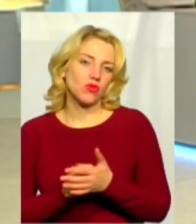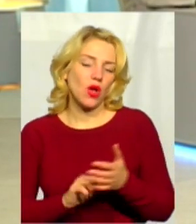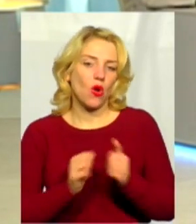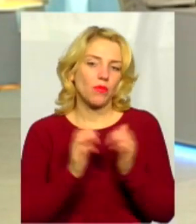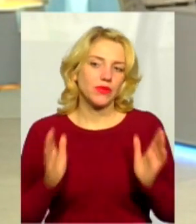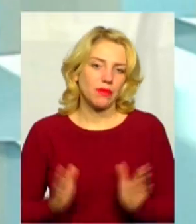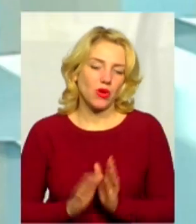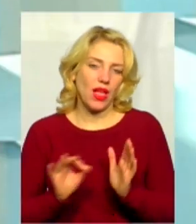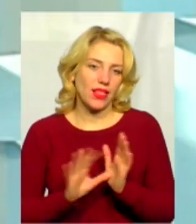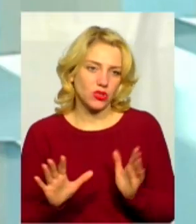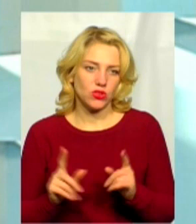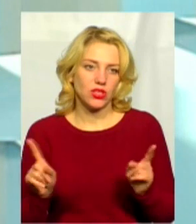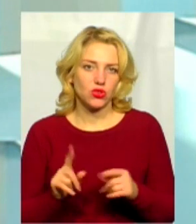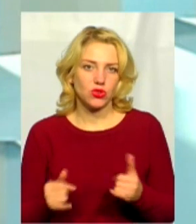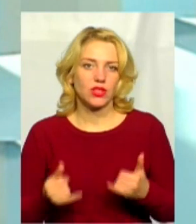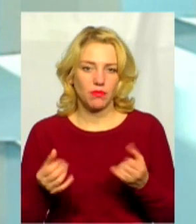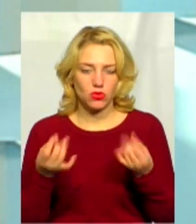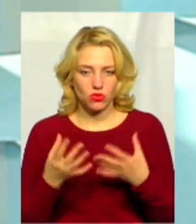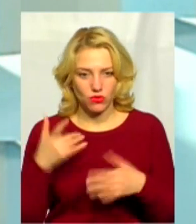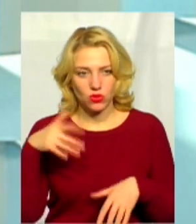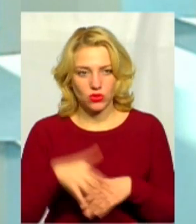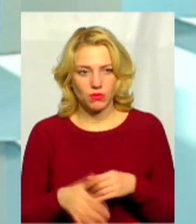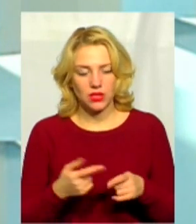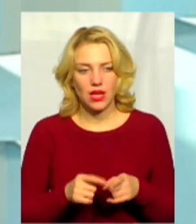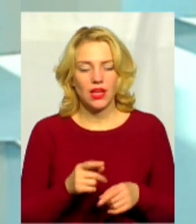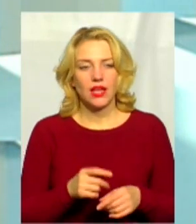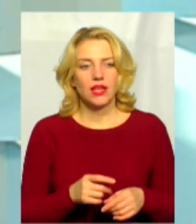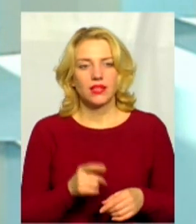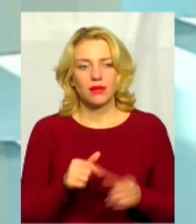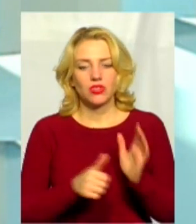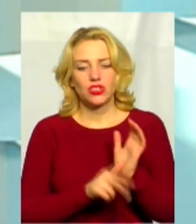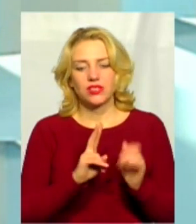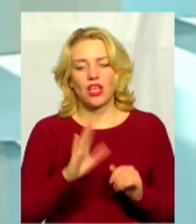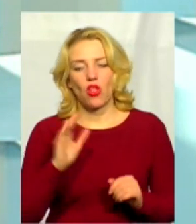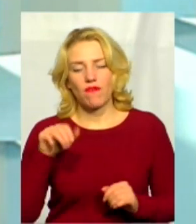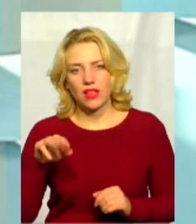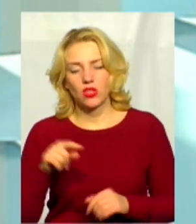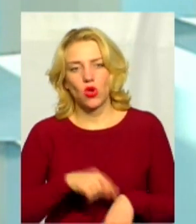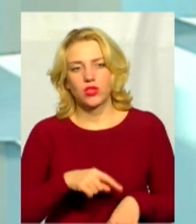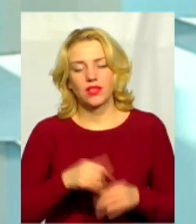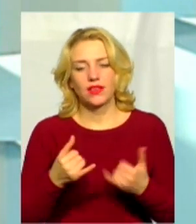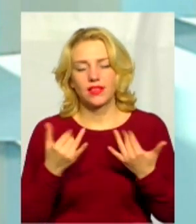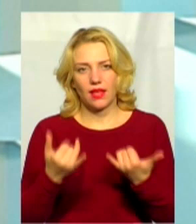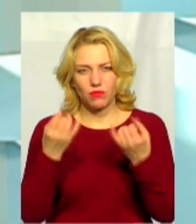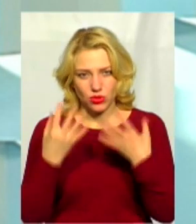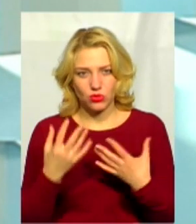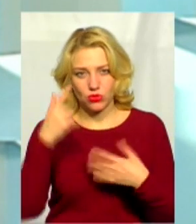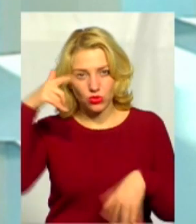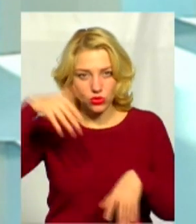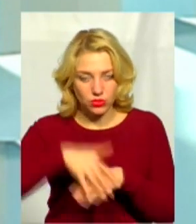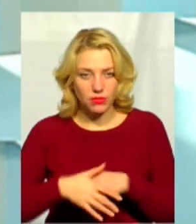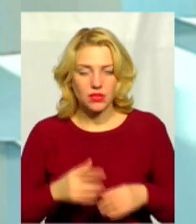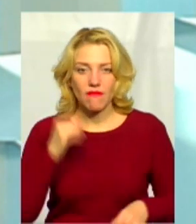виробляється, для простого розуміння, там 600 кВт на стоїть установка, 600 кВт в годину, але для простого розуміння, що в рік